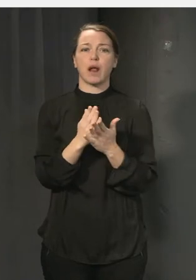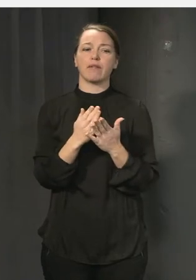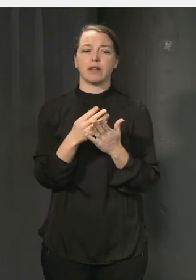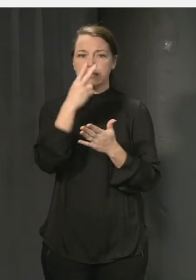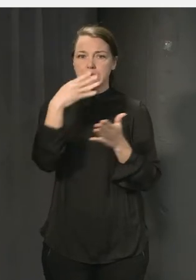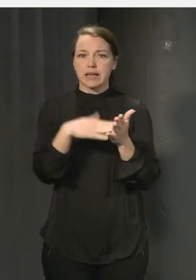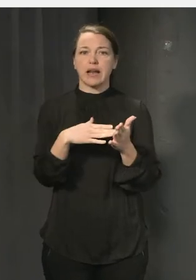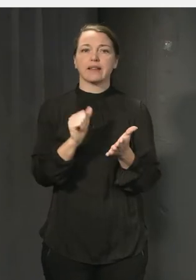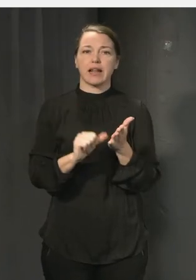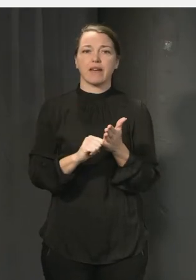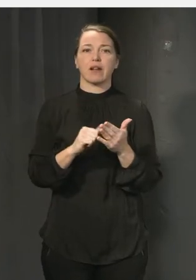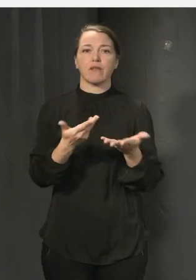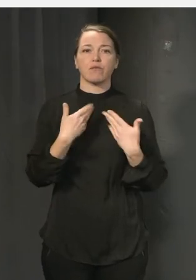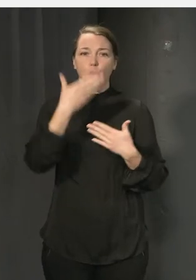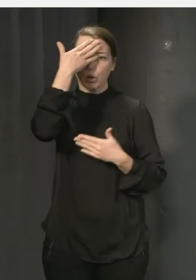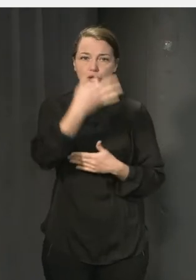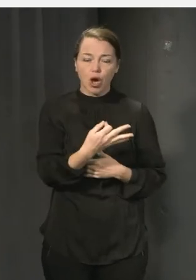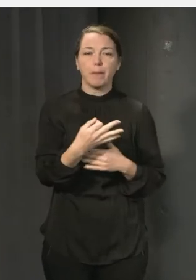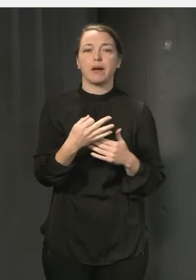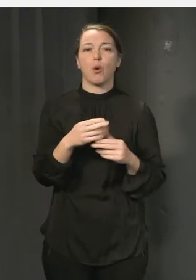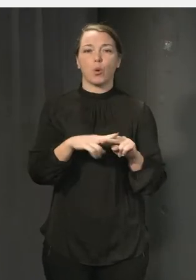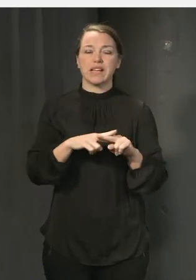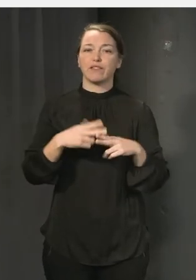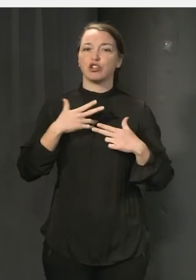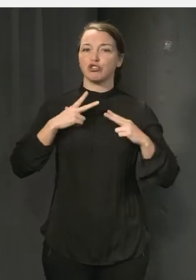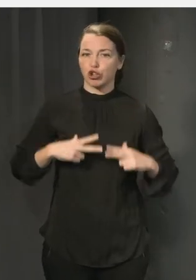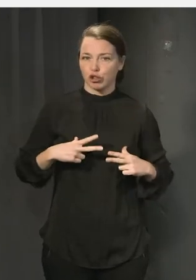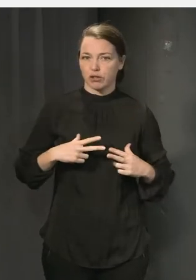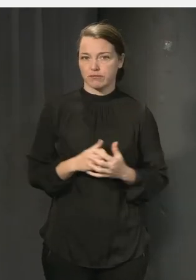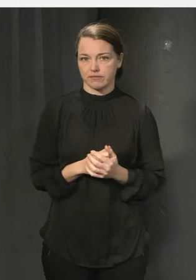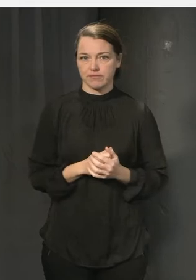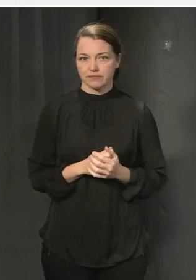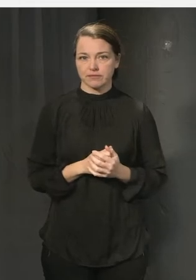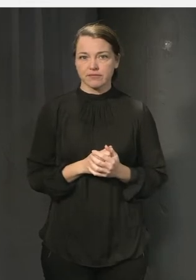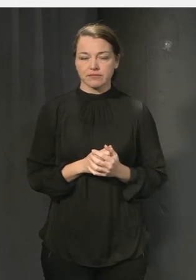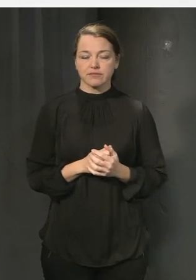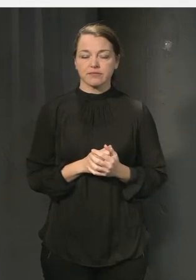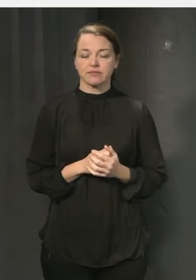sina kunskaper. Men man måste ju också bygga skolor som gör att de kan känna sig trygga. Och